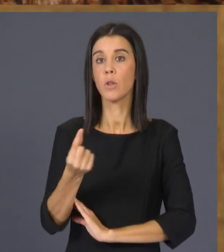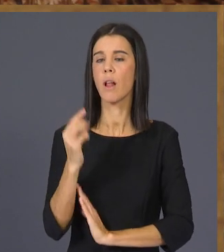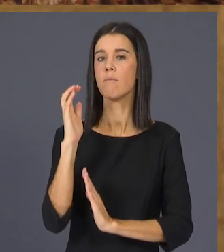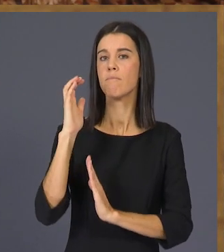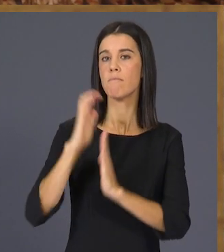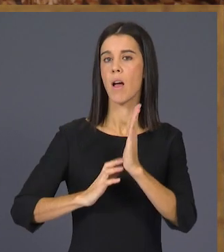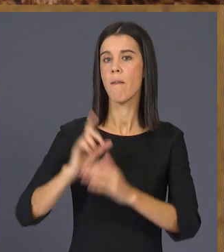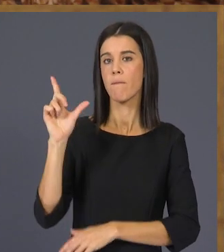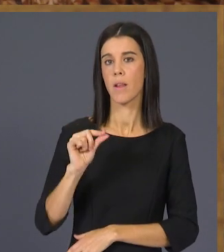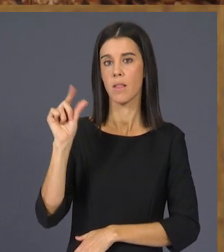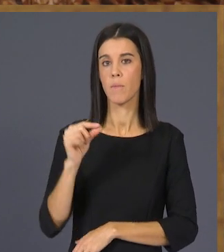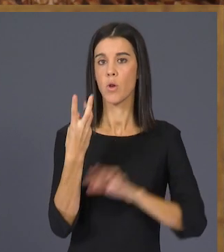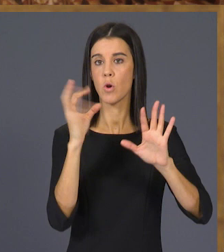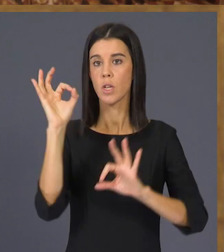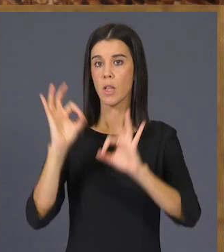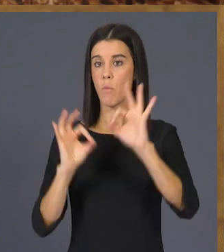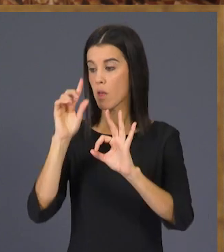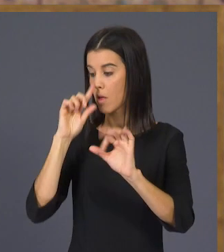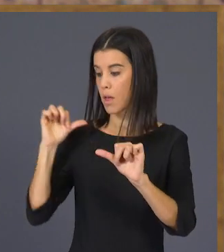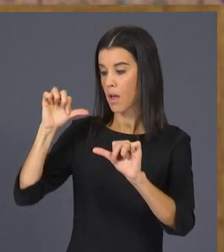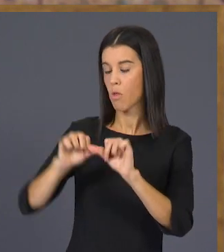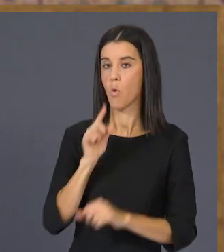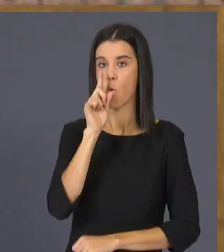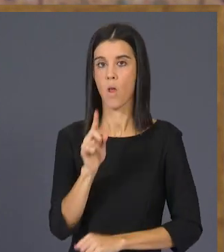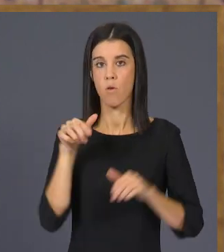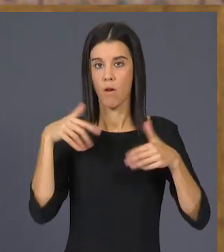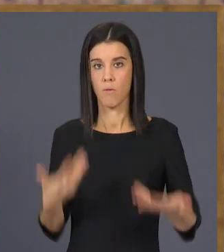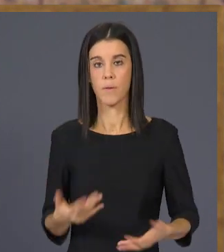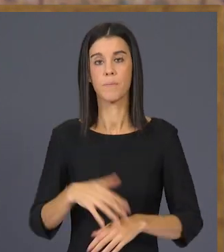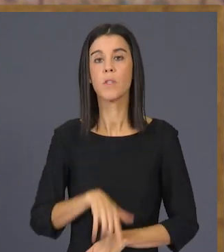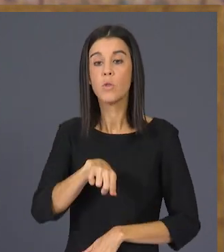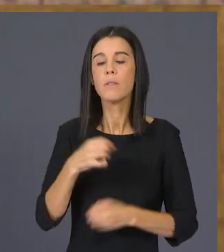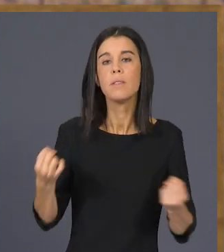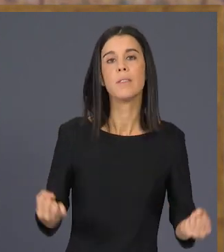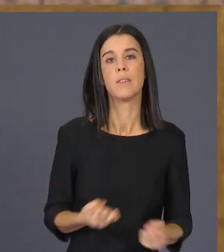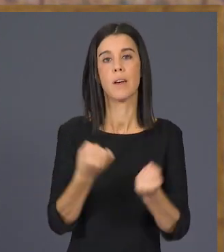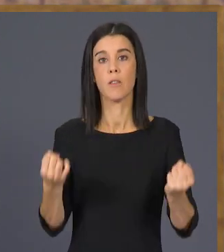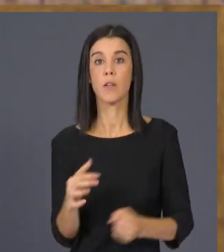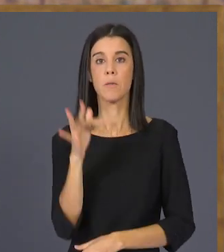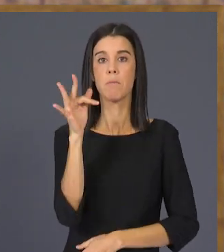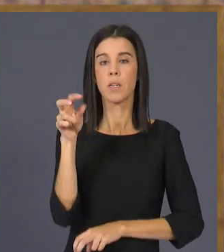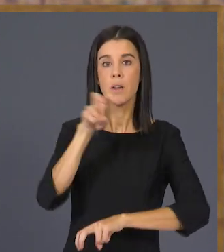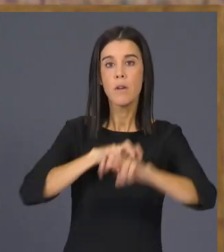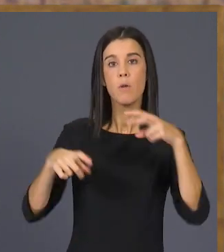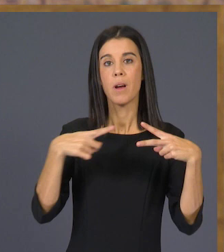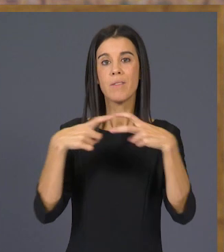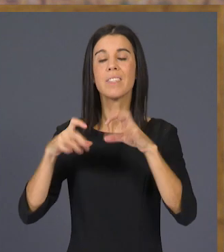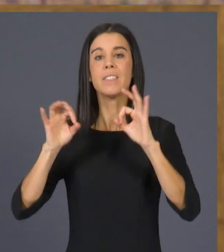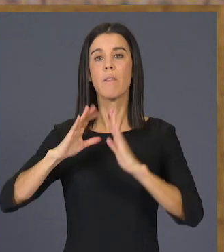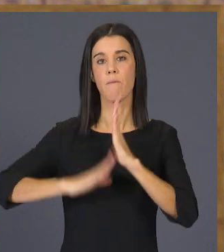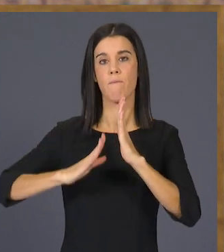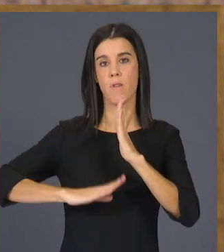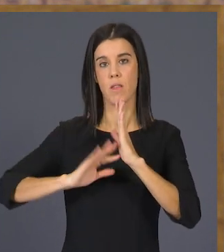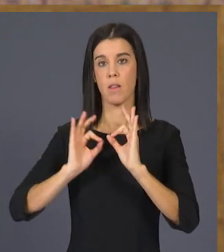del 80% des de fa un any. Aquestes són accions que s'assumen a la reforma fiscal valenciana